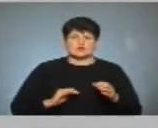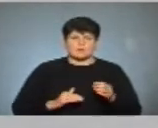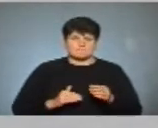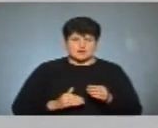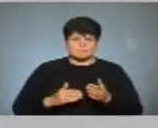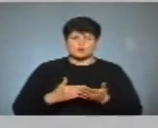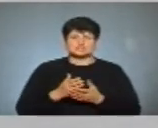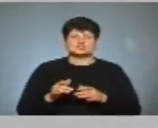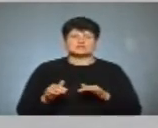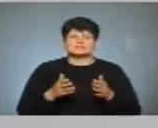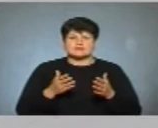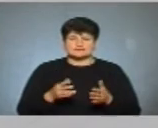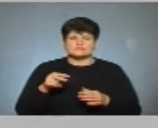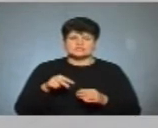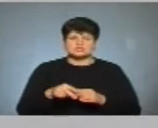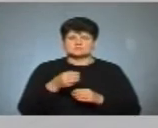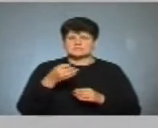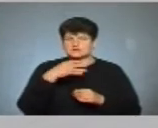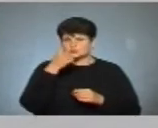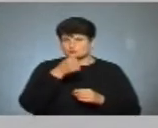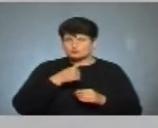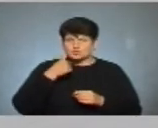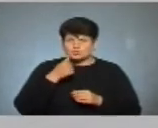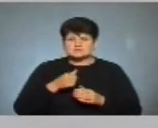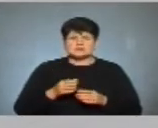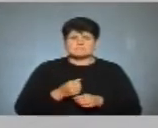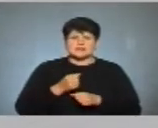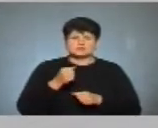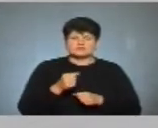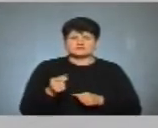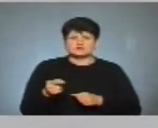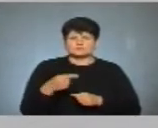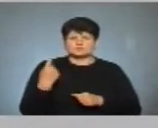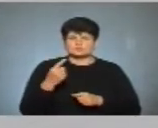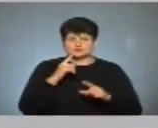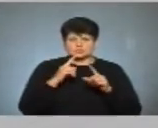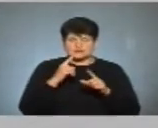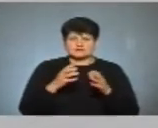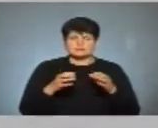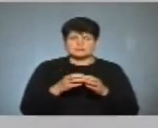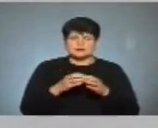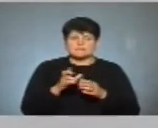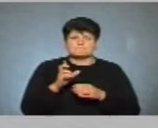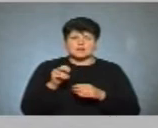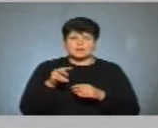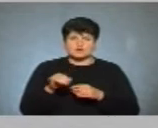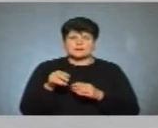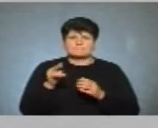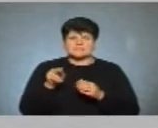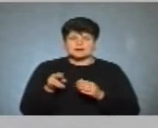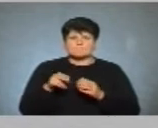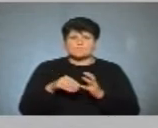Політична діяльність. У 2015 році балотувався до Тернопільської обласної ради від партії Блок Петра Порошенка